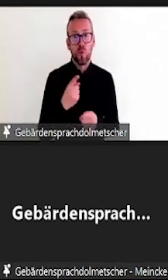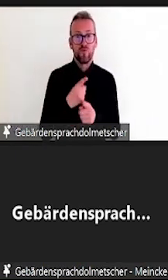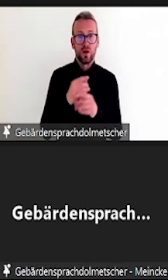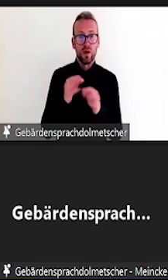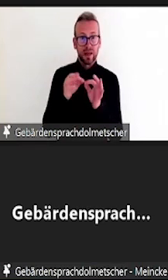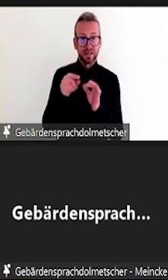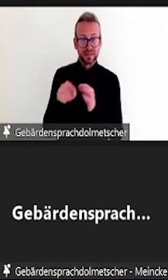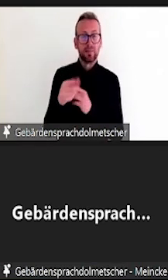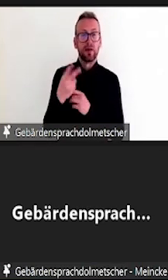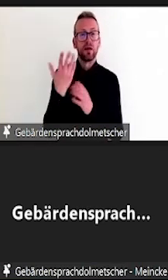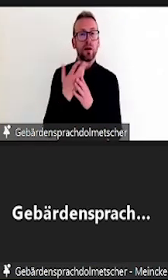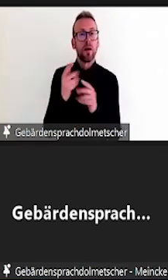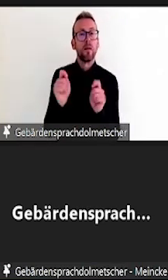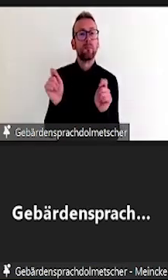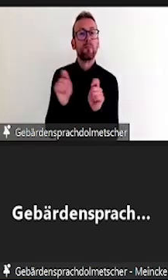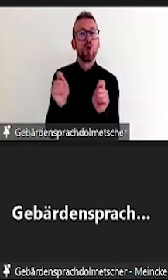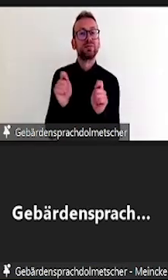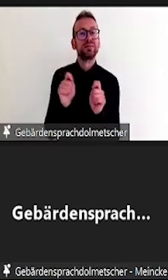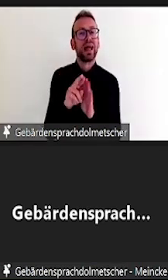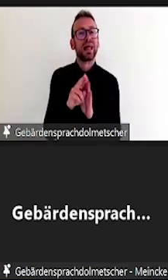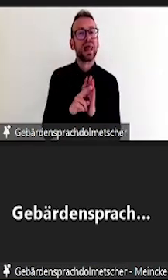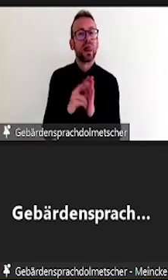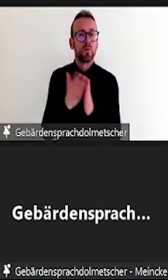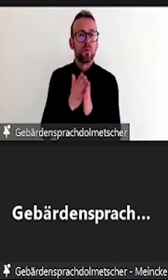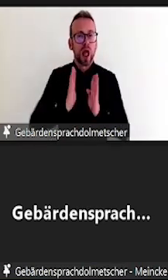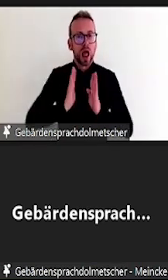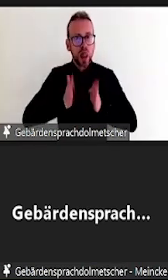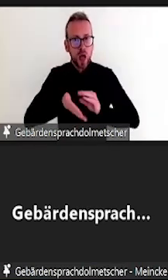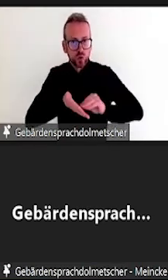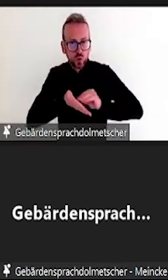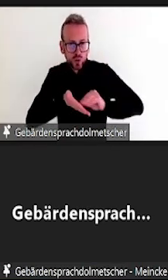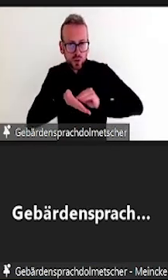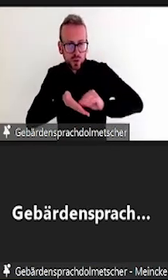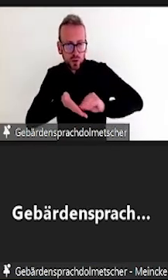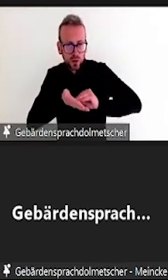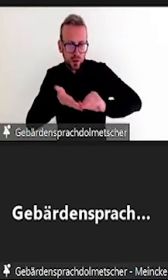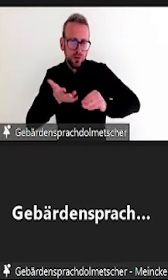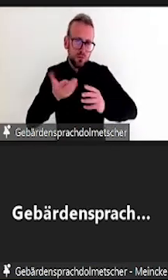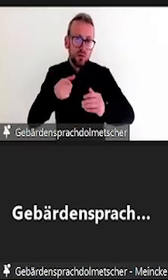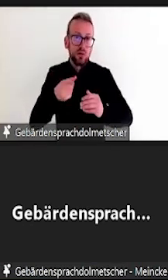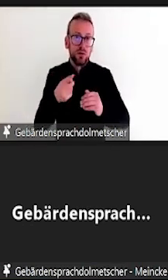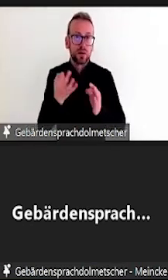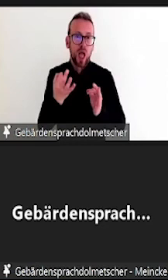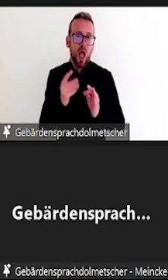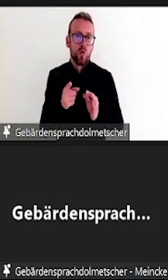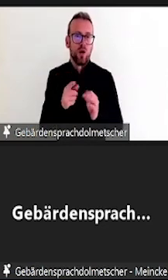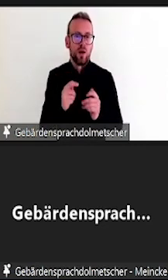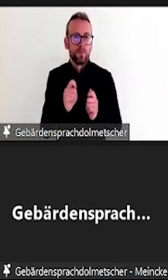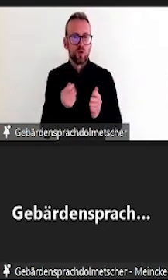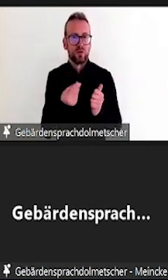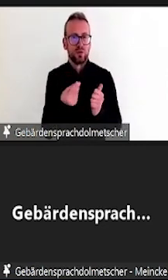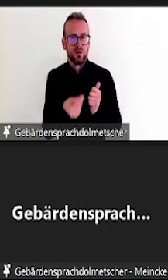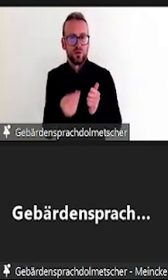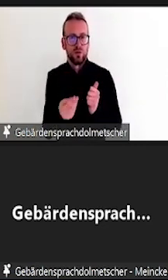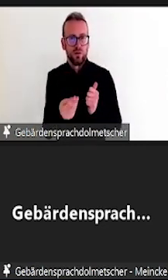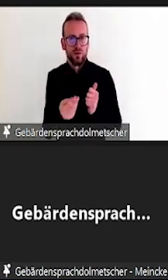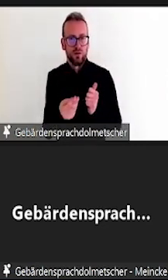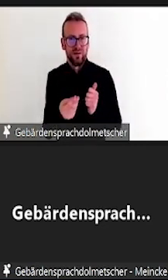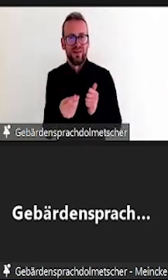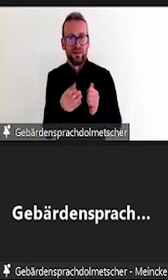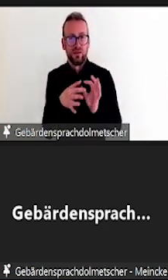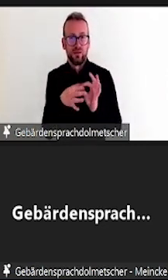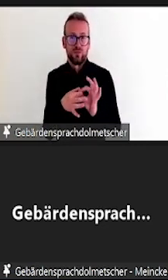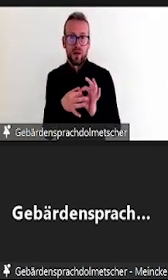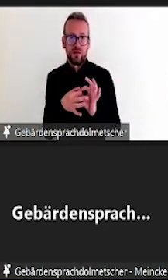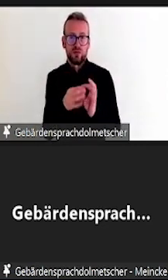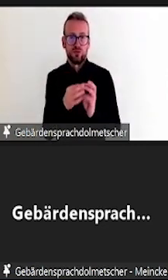Bearbeitungszeit stoppt dann und wenn die wieder da sind, dann läuft sie weiter. Eine Zeitverlängerung würde in dem Fall ja entweder zu